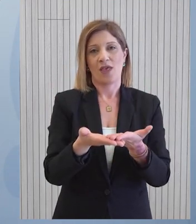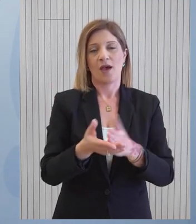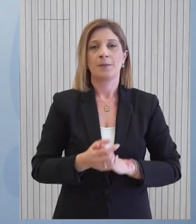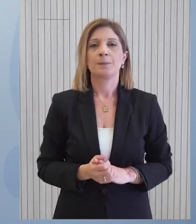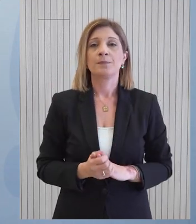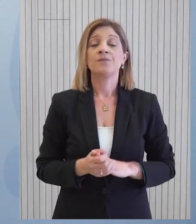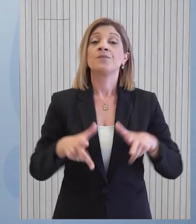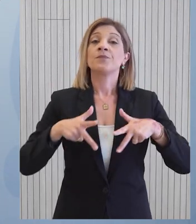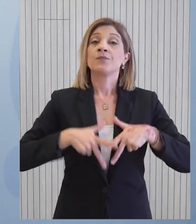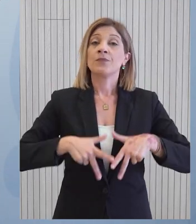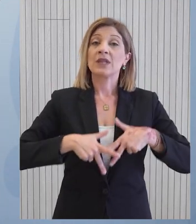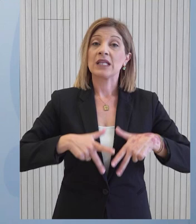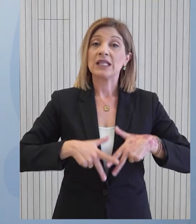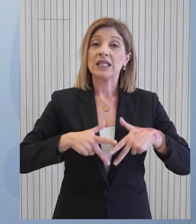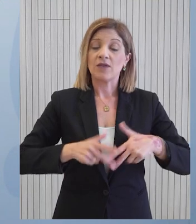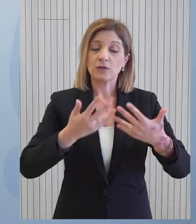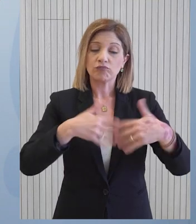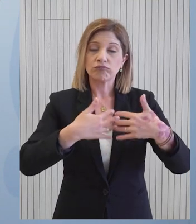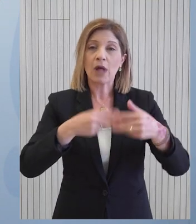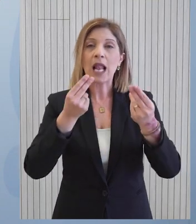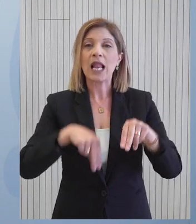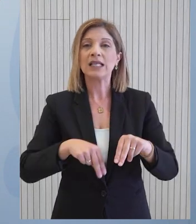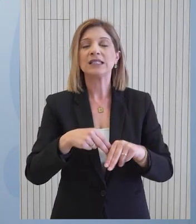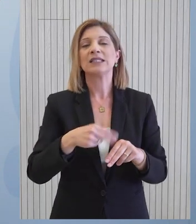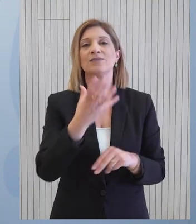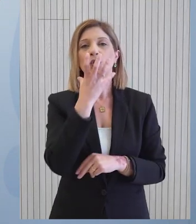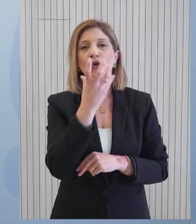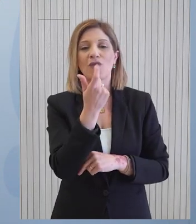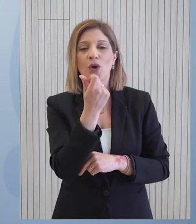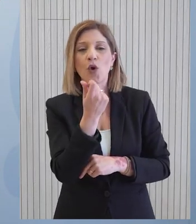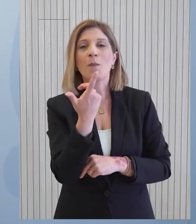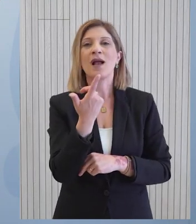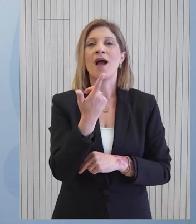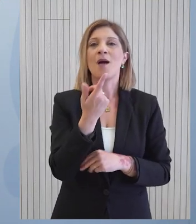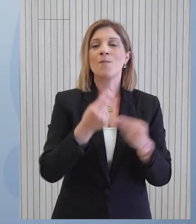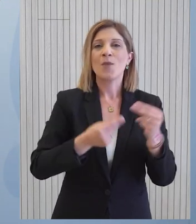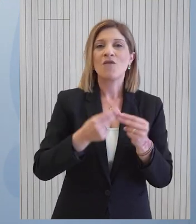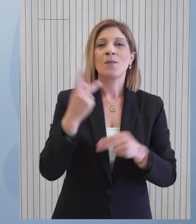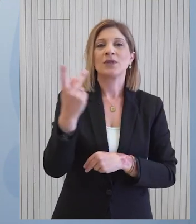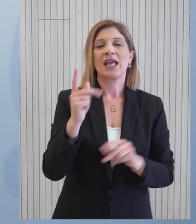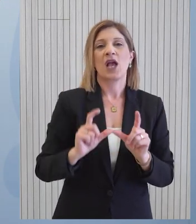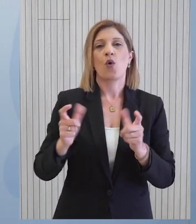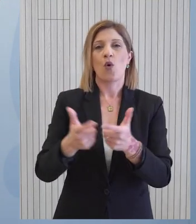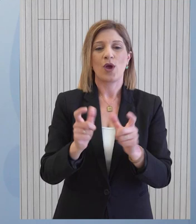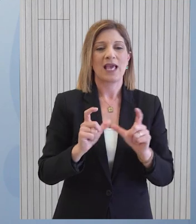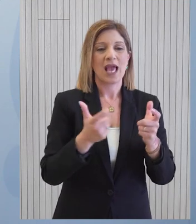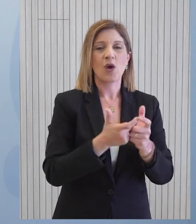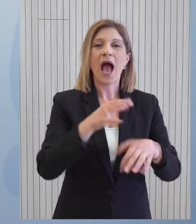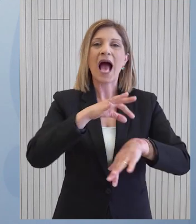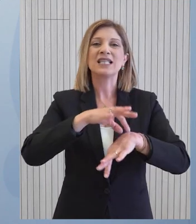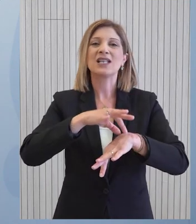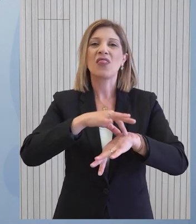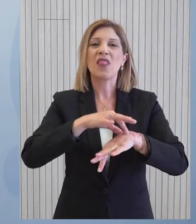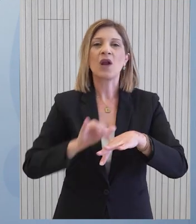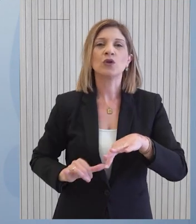Η κυβέρνηση επεξεργάζεται λύσεις στα σοβαρά οικονομικά και κοινωνικά προβλήματα που αντιμετωπίζουν οι οικογένειες των επιδοτούμενων ασθενών που